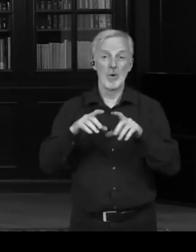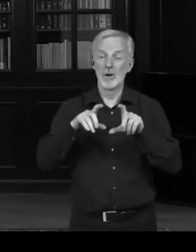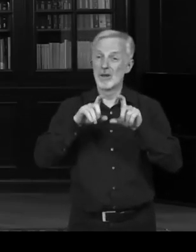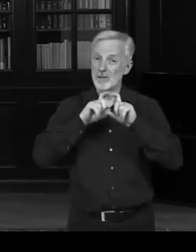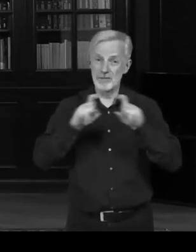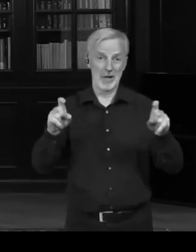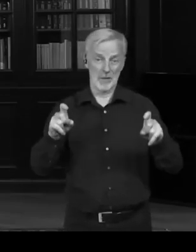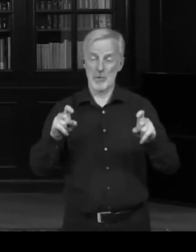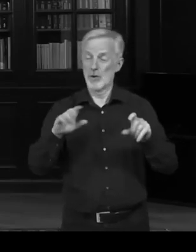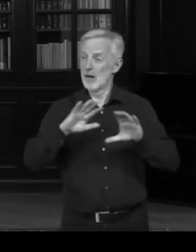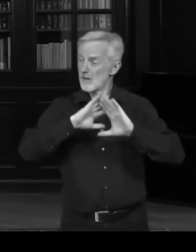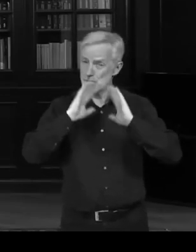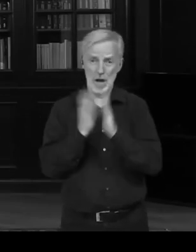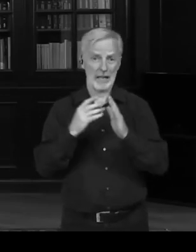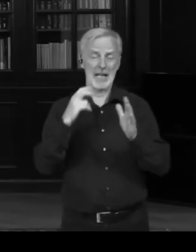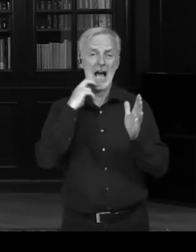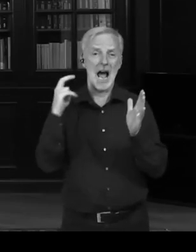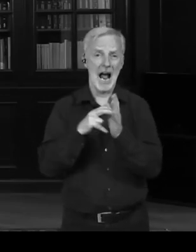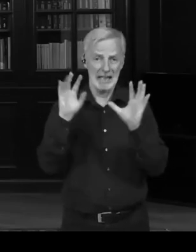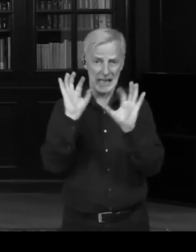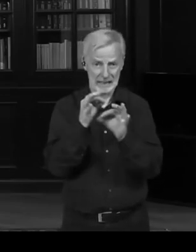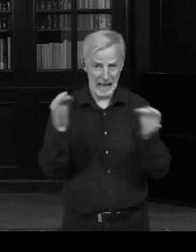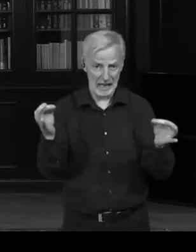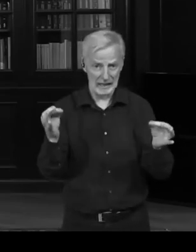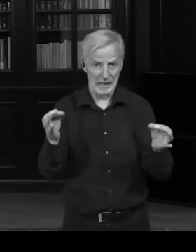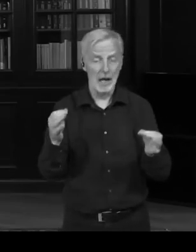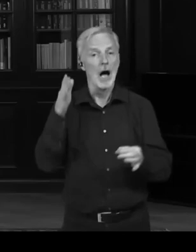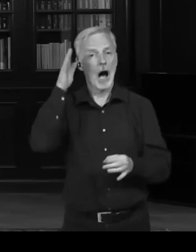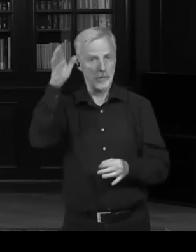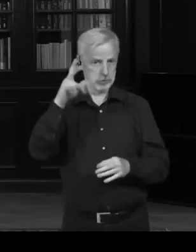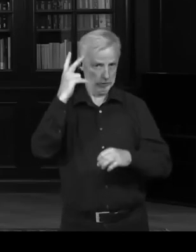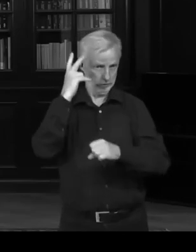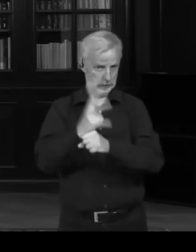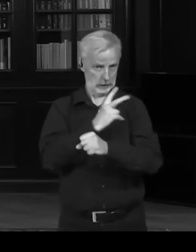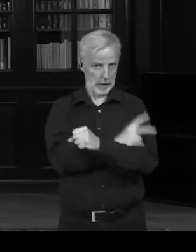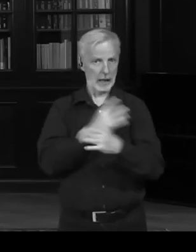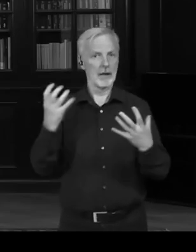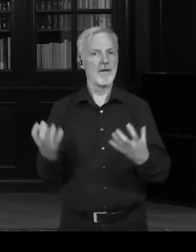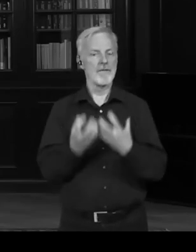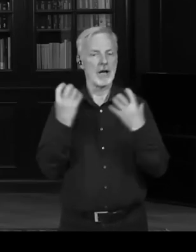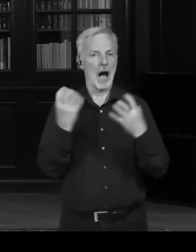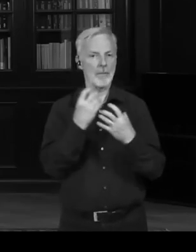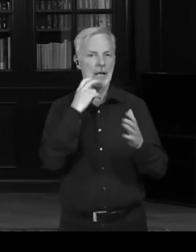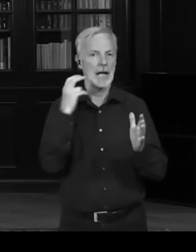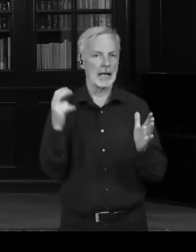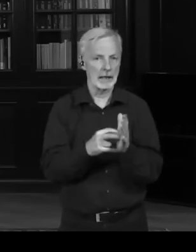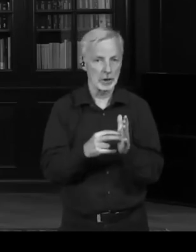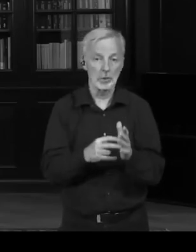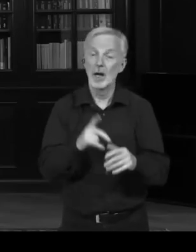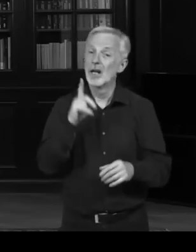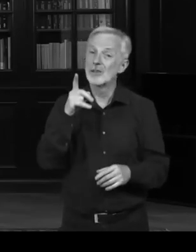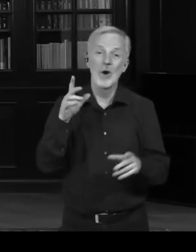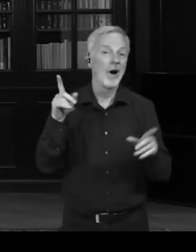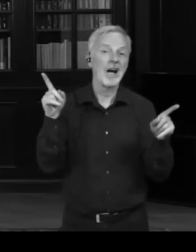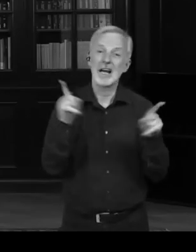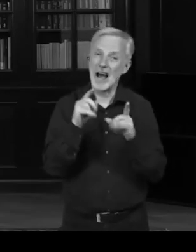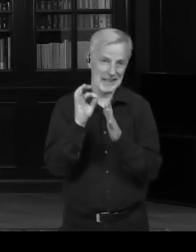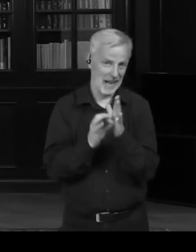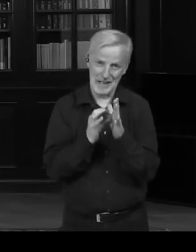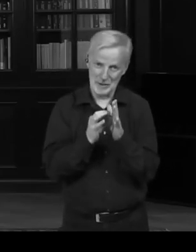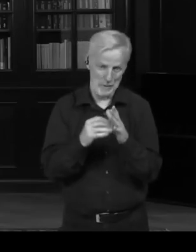zlato. Nýbrž jenom se Fialka veze na bílém koni, ale to, co se stane nám, obyčejným lidem, už ho absolutně nezajíma.